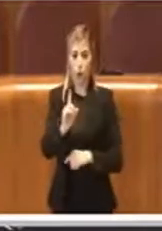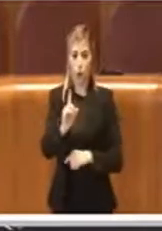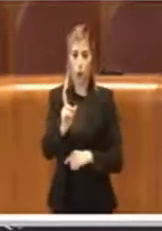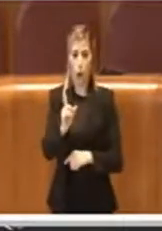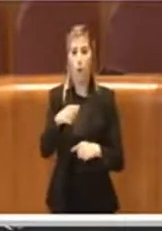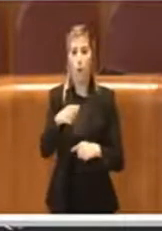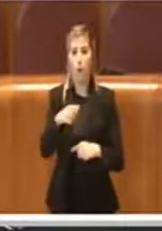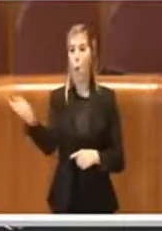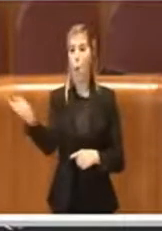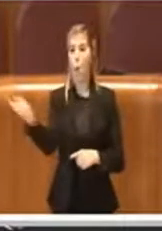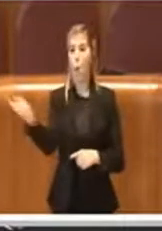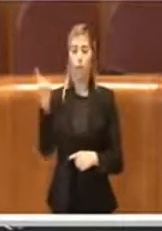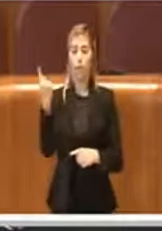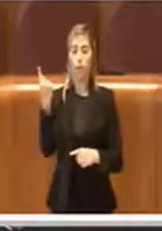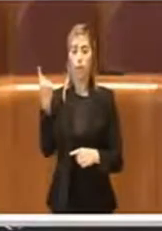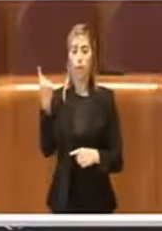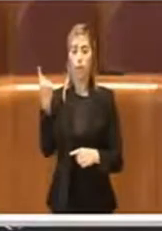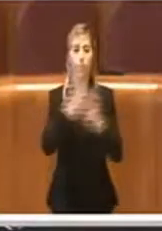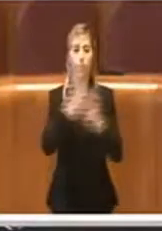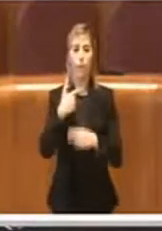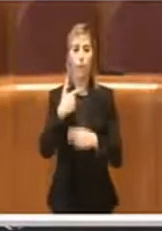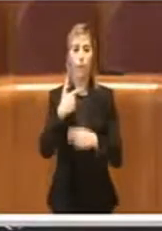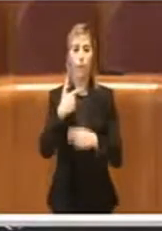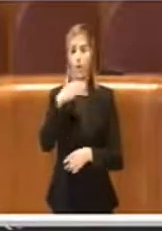depositari della verità rivelata. Grazie.